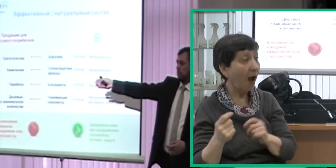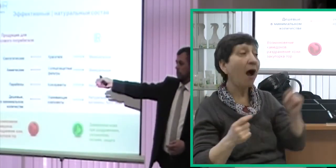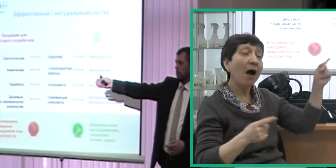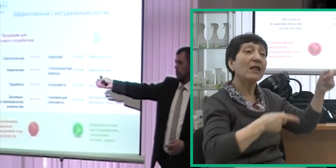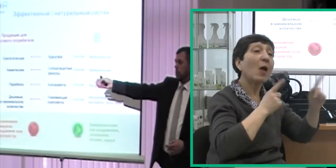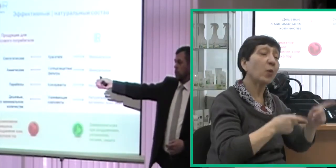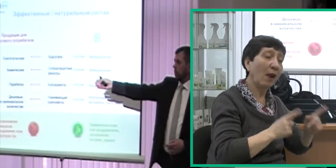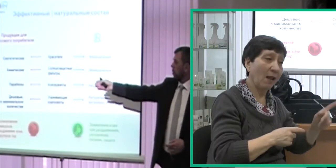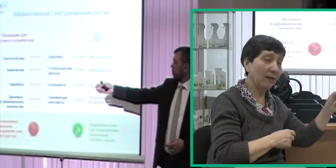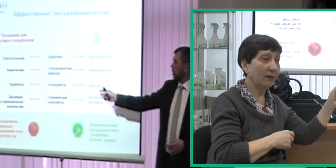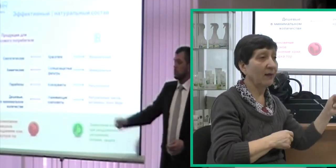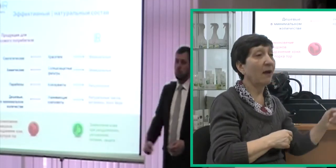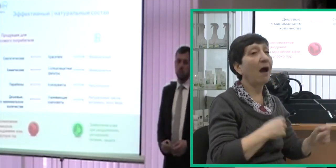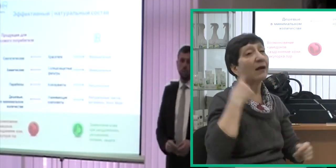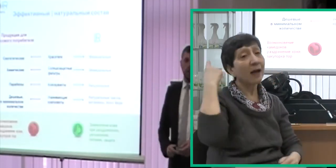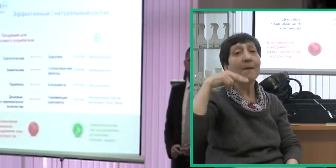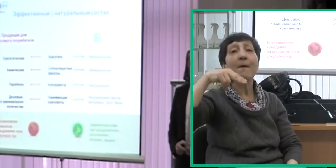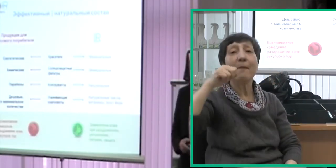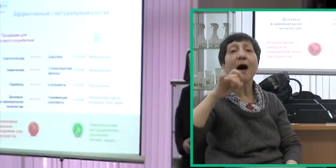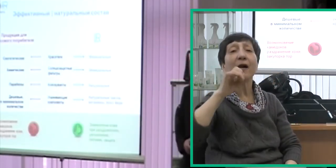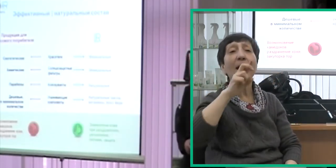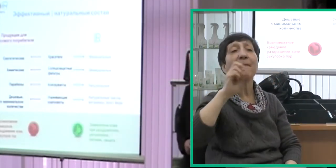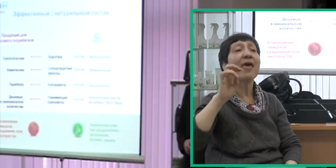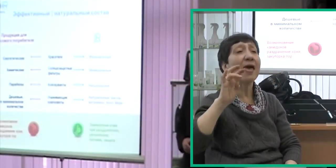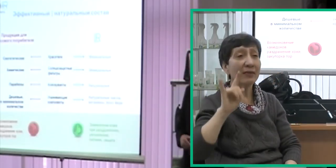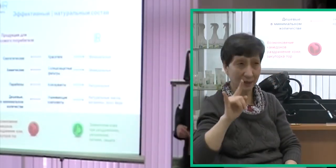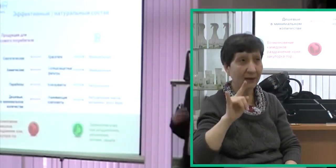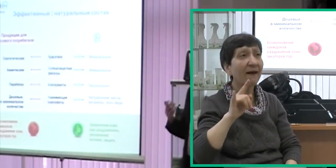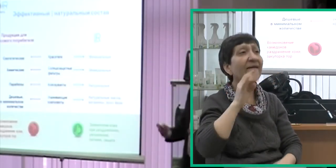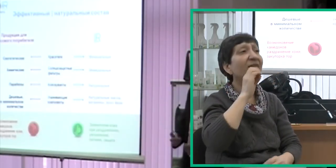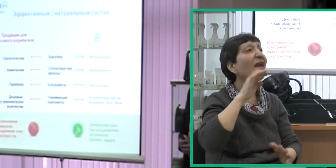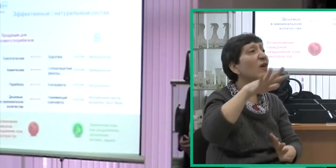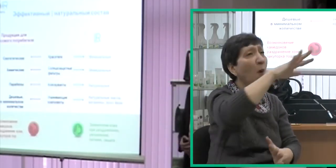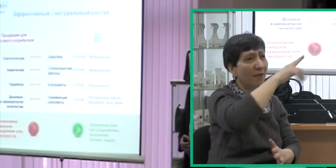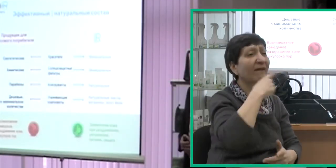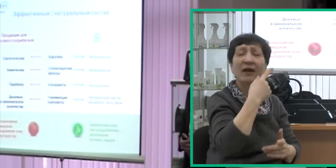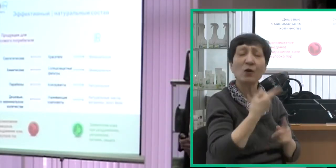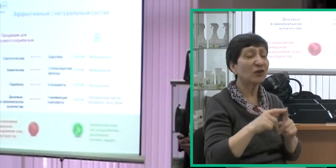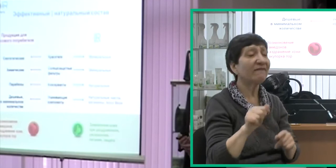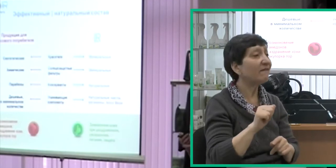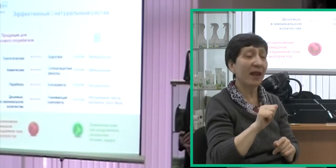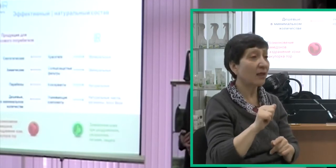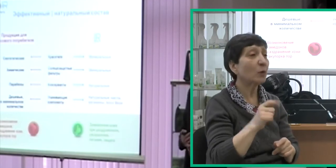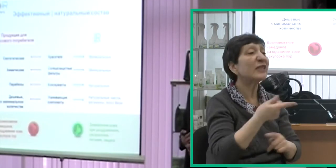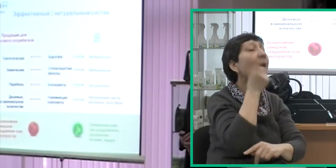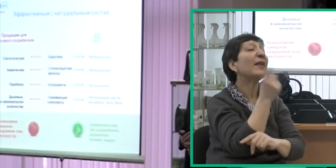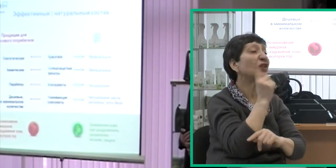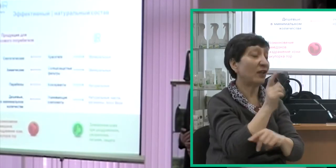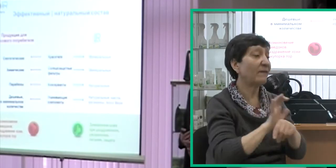в обычных продуктах используются парабены, которые сейчас даже в Европе идет речь об их запрещении.